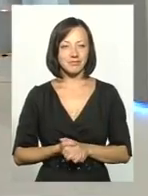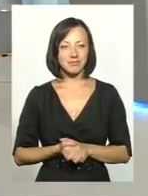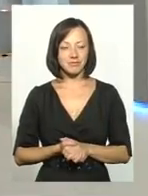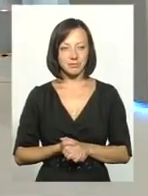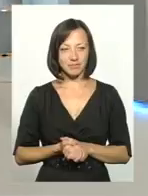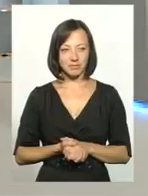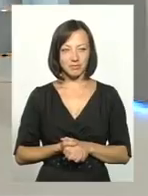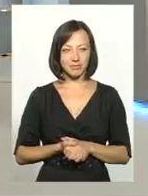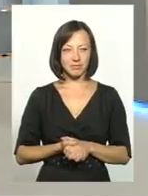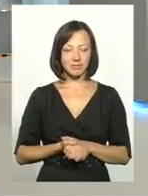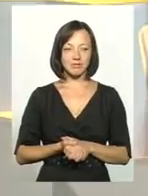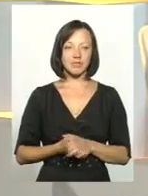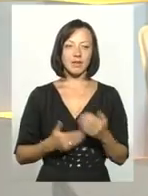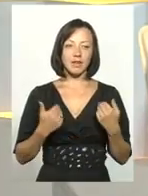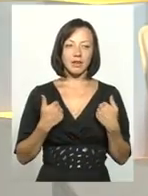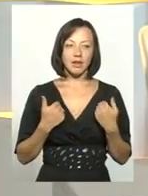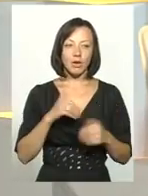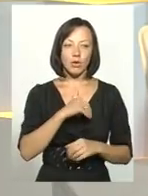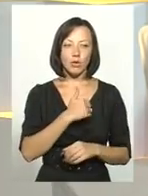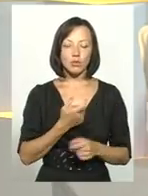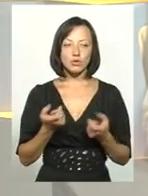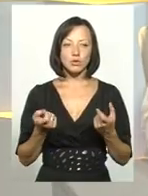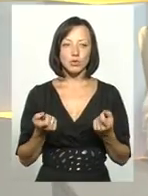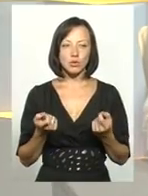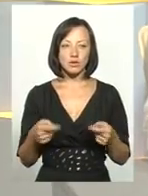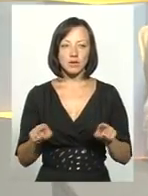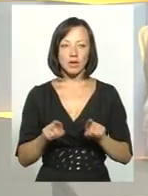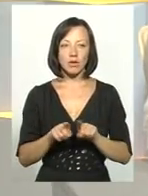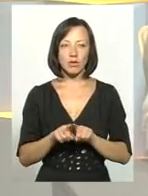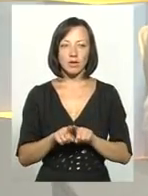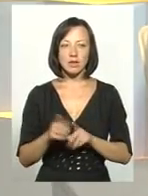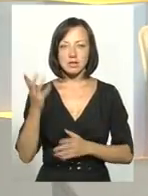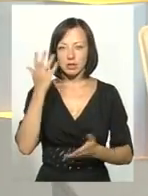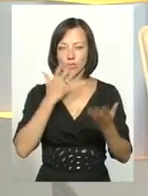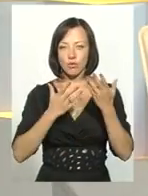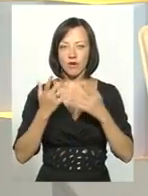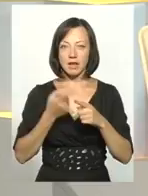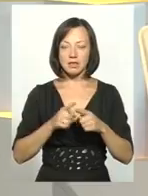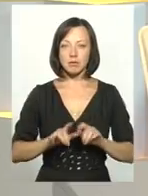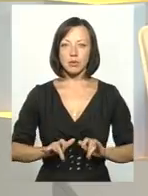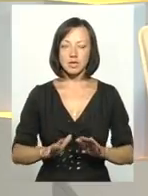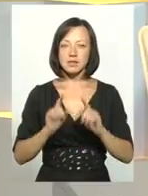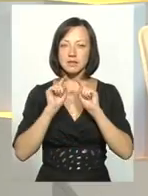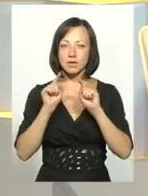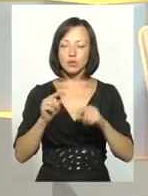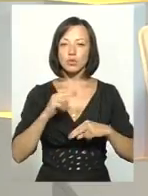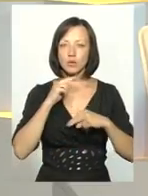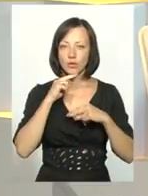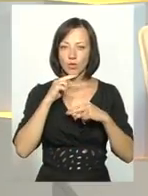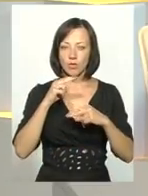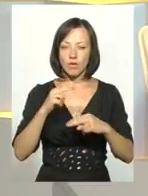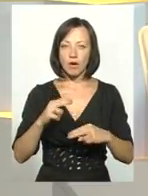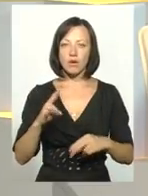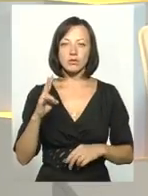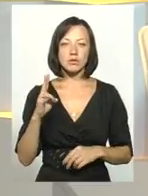Я хочу, аби ми трошки від такого, можливо, зачарування цим процесом звернули у свої